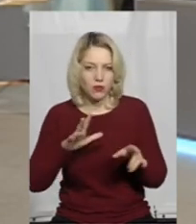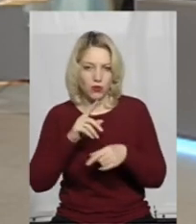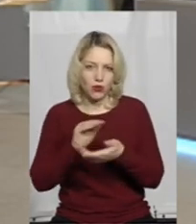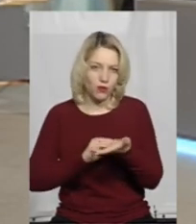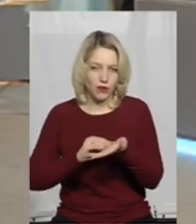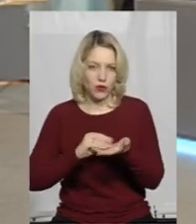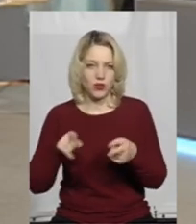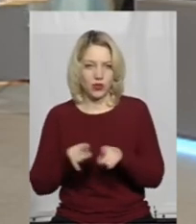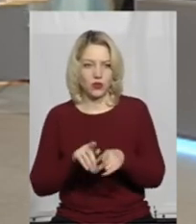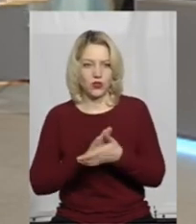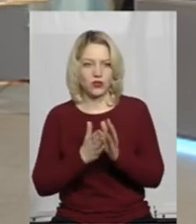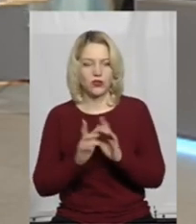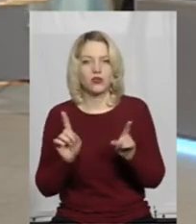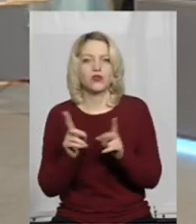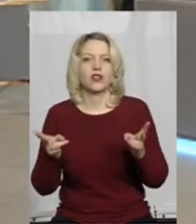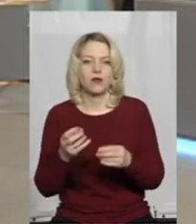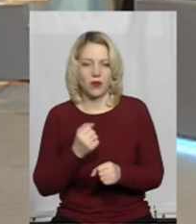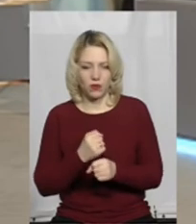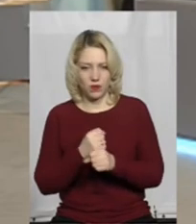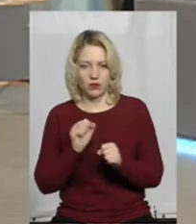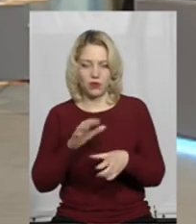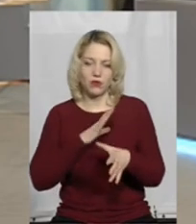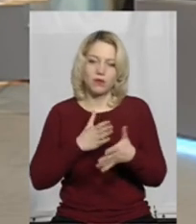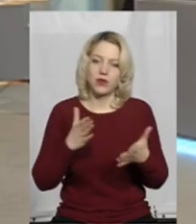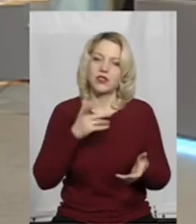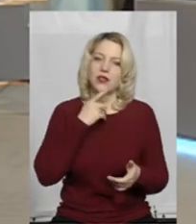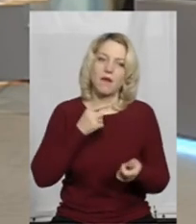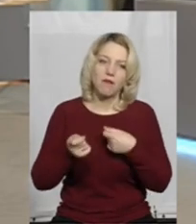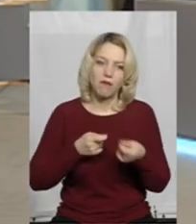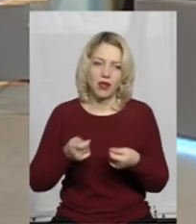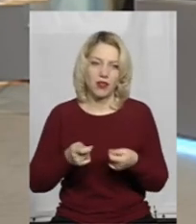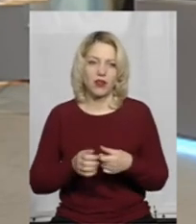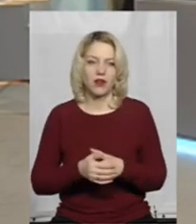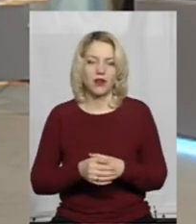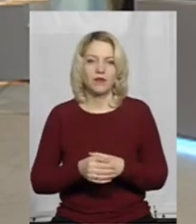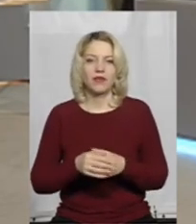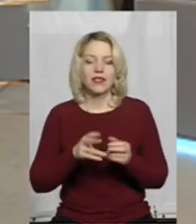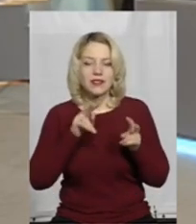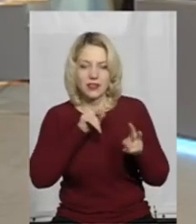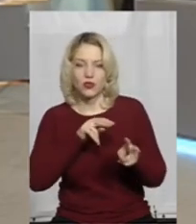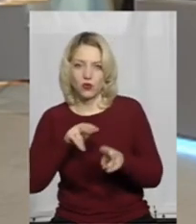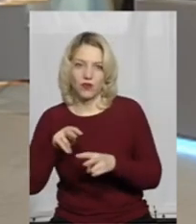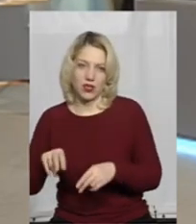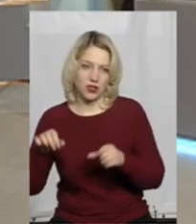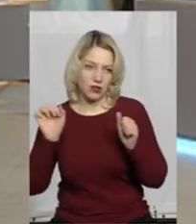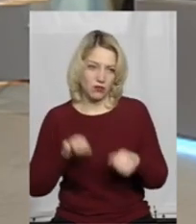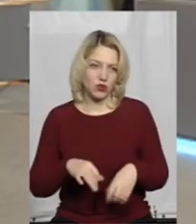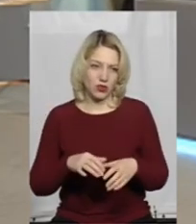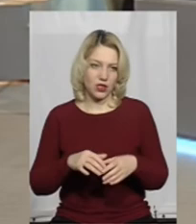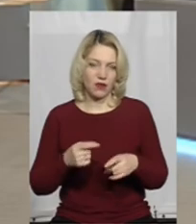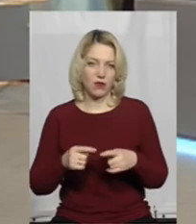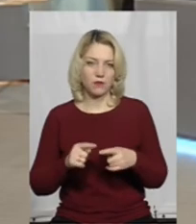ситуації? Що треба робити? Можливо, більш пильно, пане Анатолію, слідкувати? Можливо,